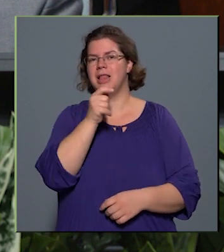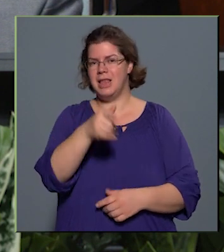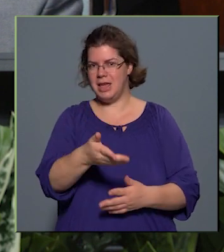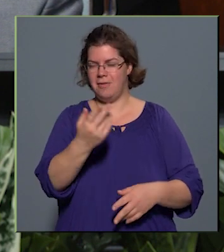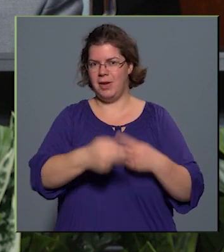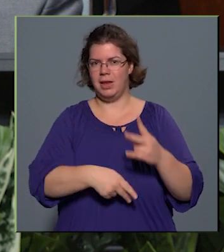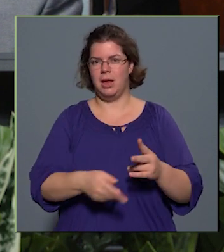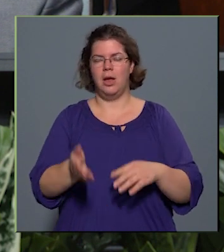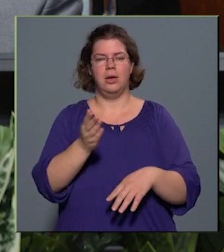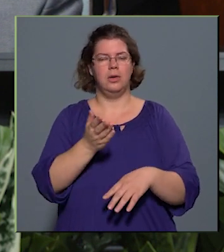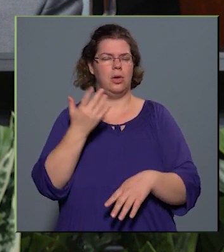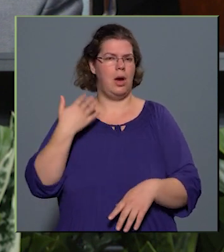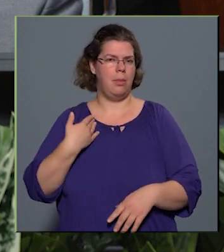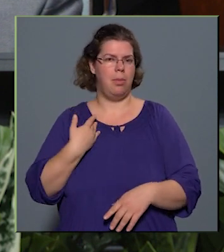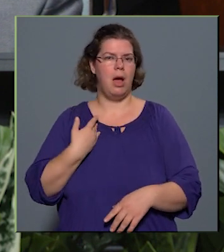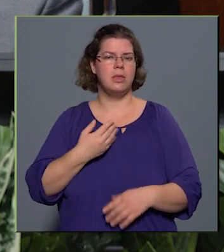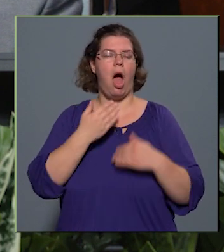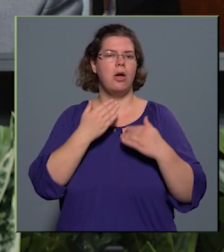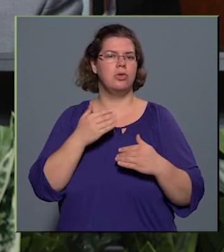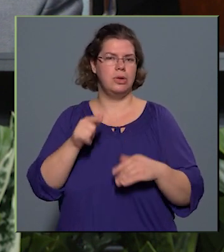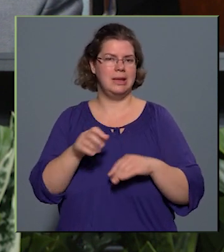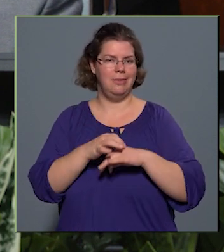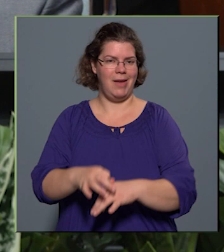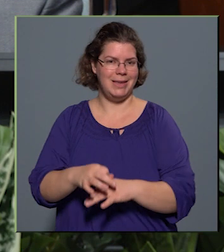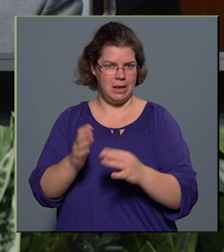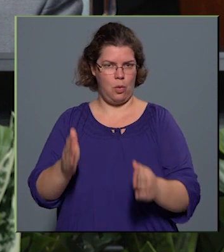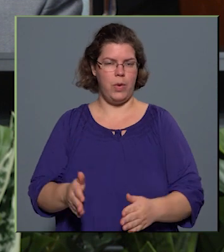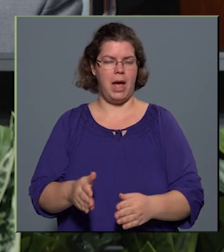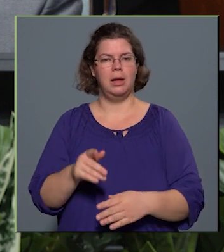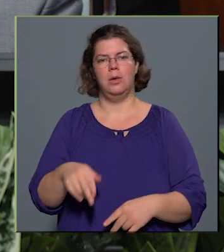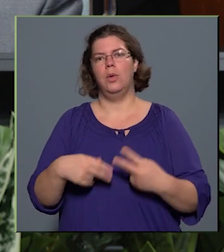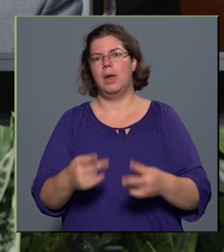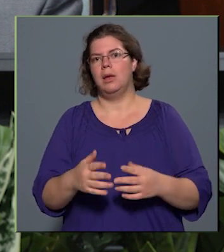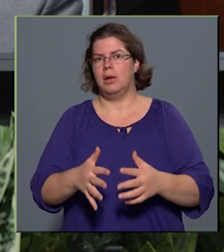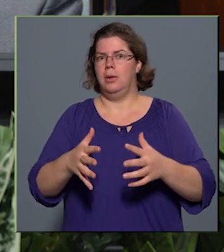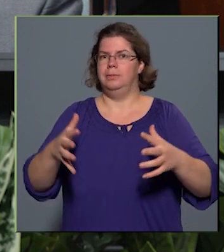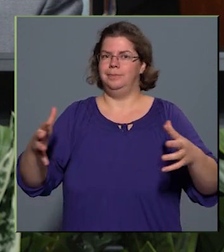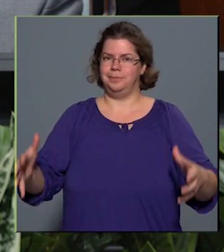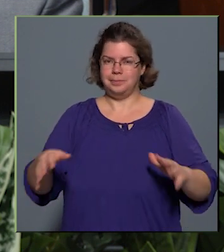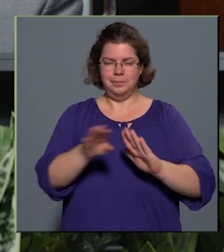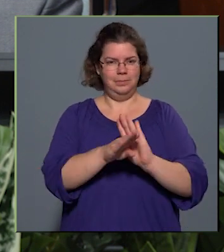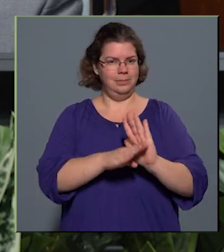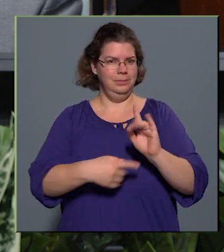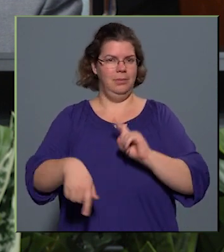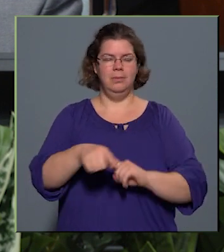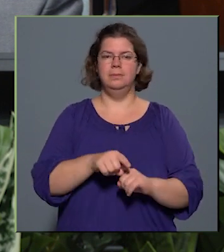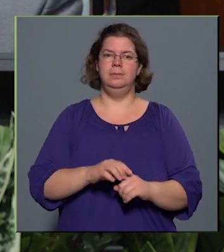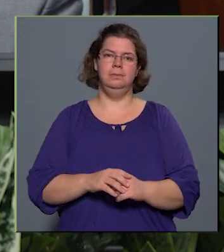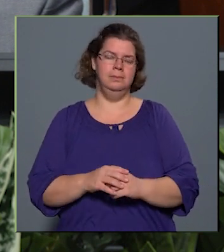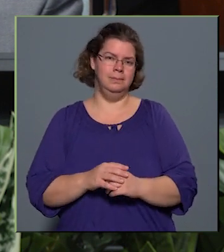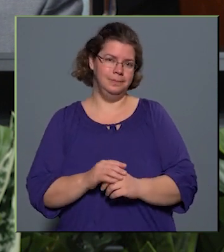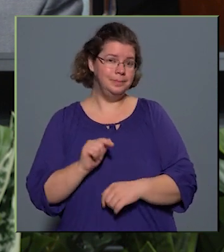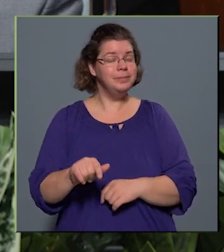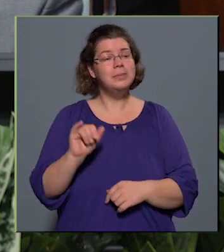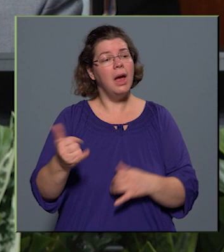nem a Körösi Kulturális Központ, hanem a Köszi vezetőjeként aztán egyregy alapodott a feladatkör, és